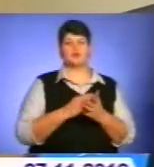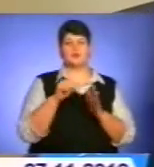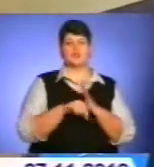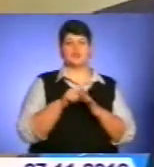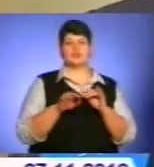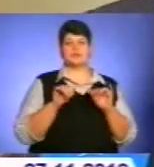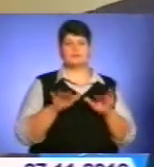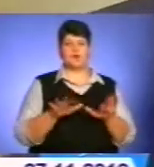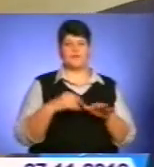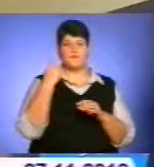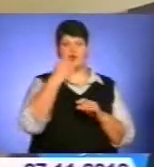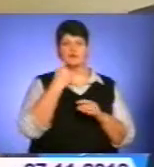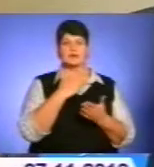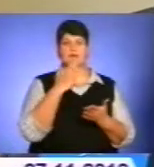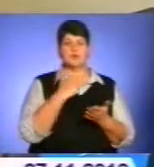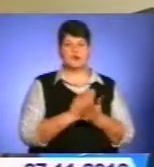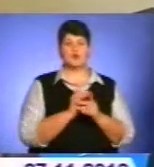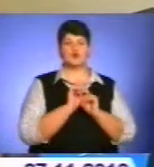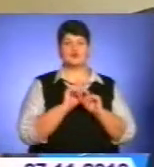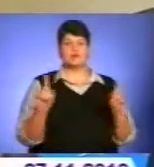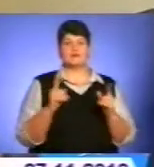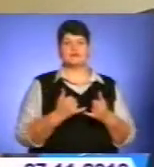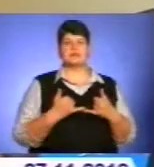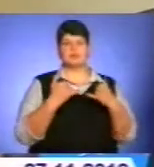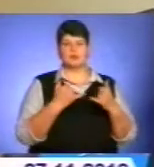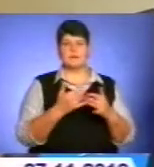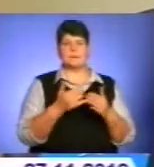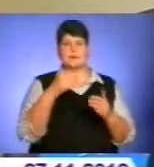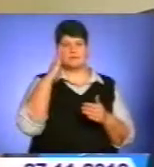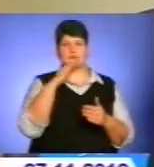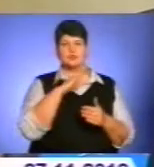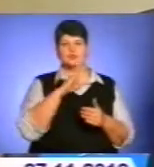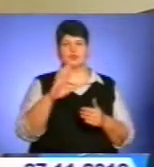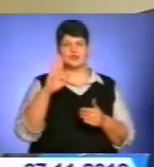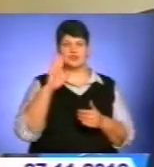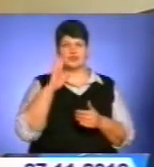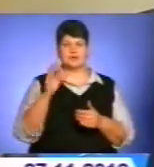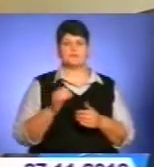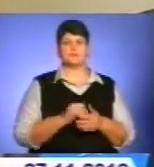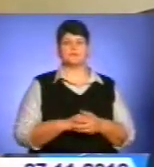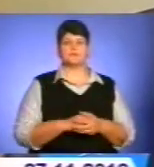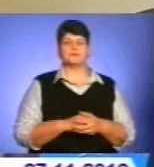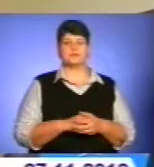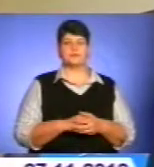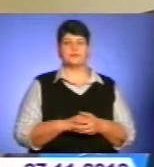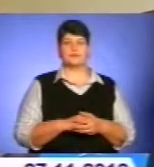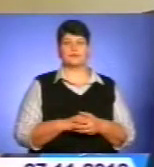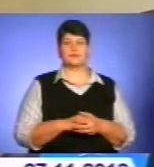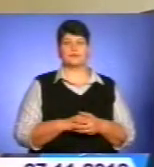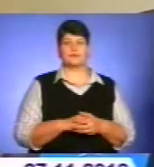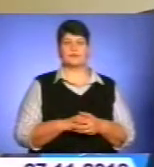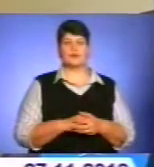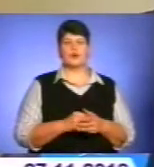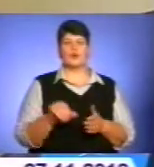Особи, які мають особливі заслуги перед батьківщиною – герої соціалістичної праці України, Радянського Союзу.